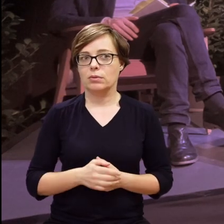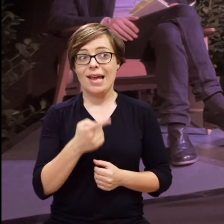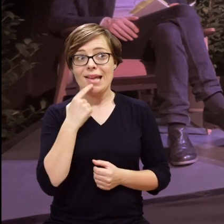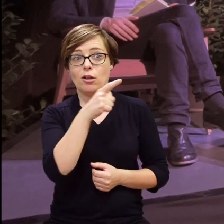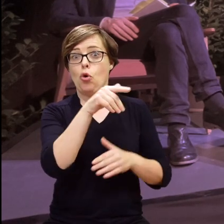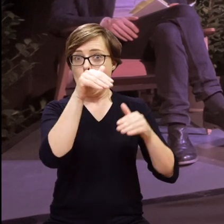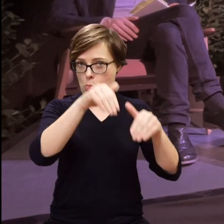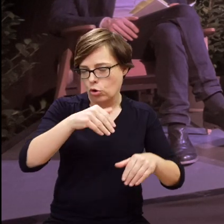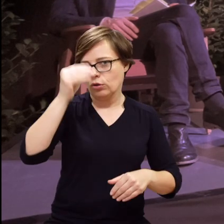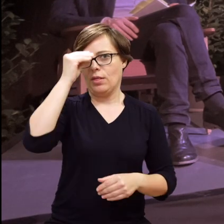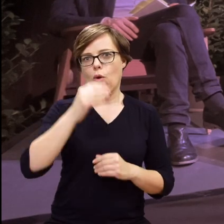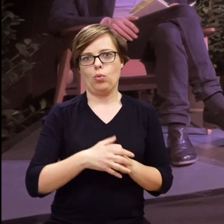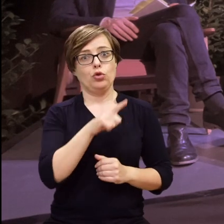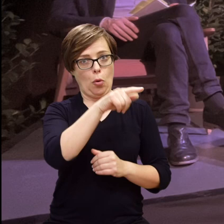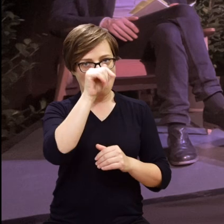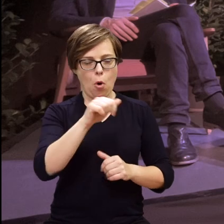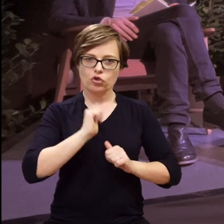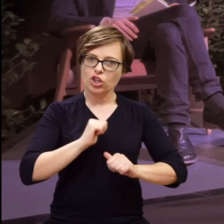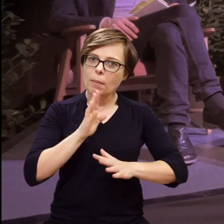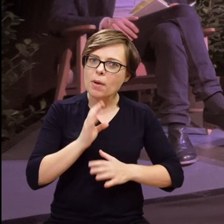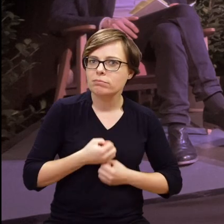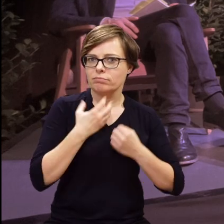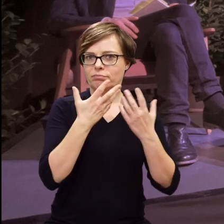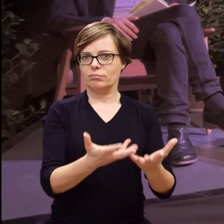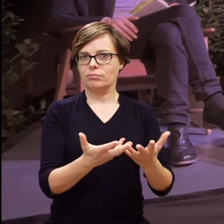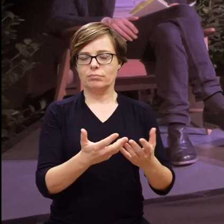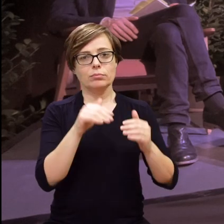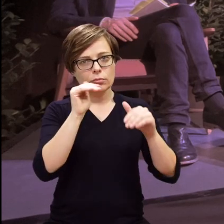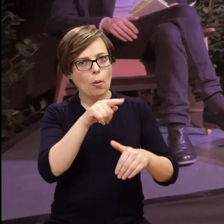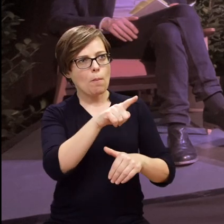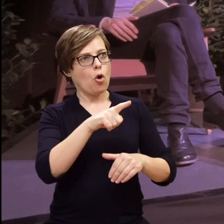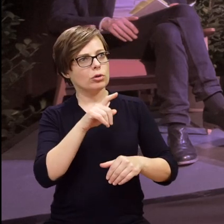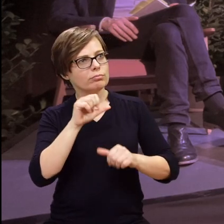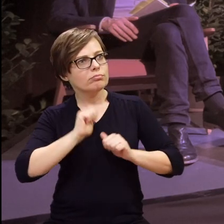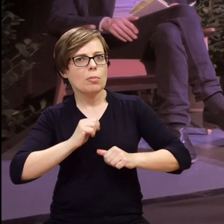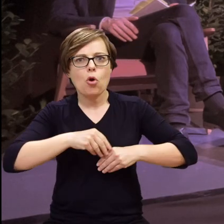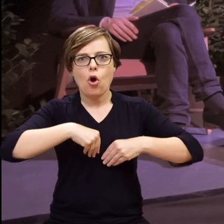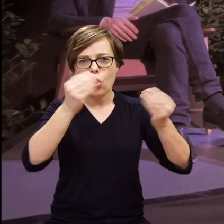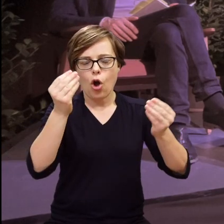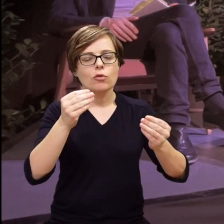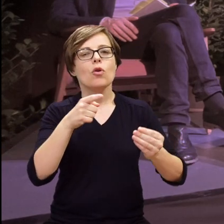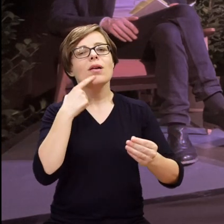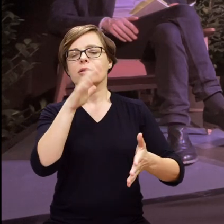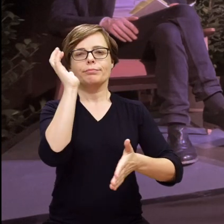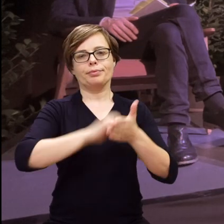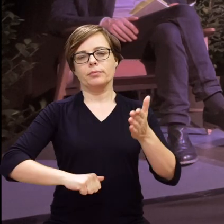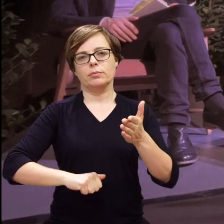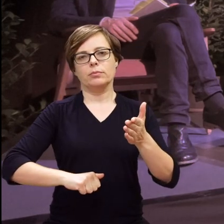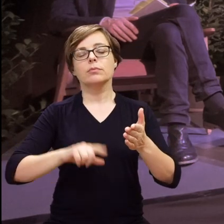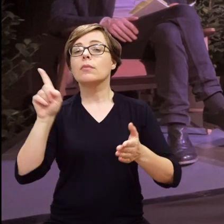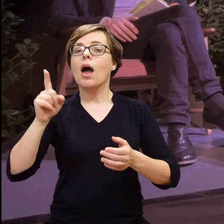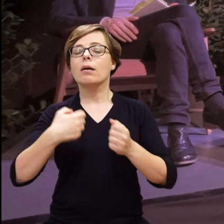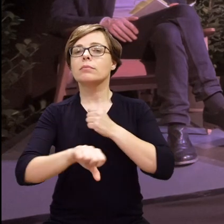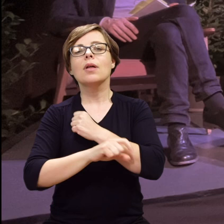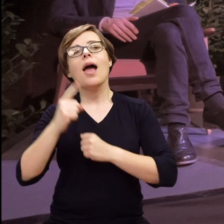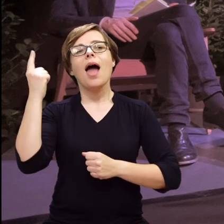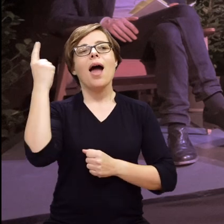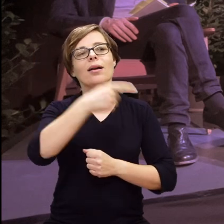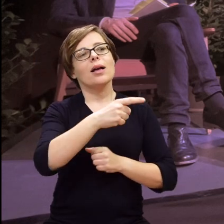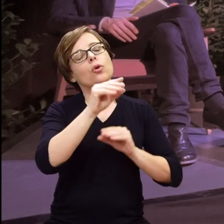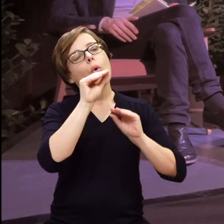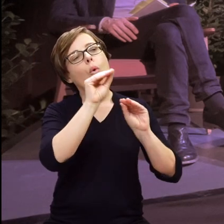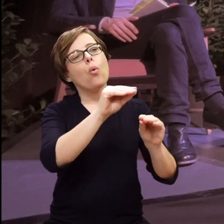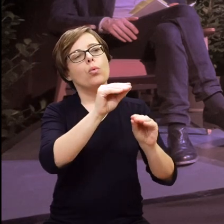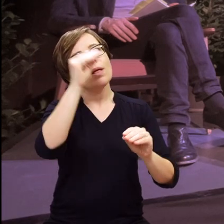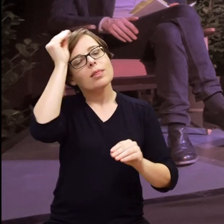zabrać człowiekowi język. Język, którego może się nauczyć, którym może siebie wyrażać, w którym się może rozwijać